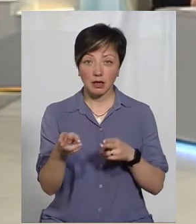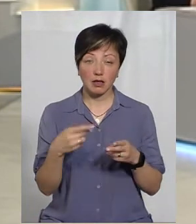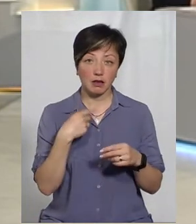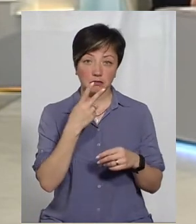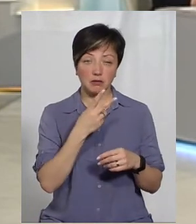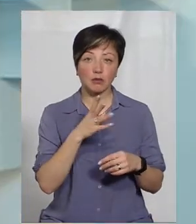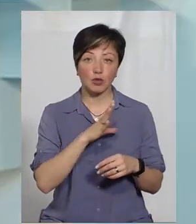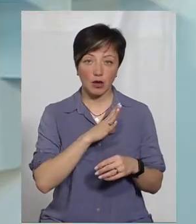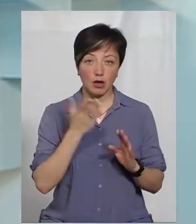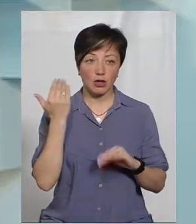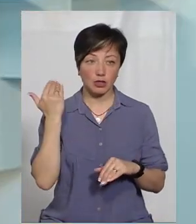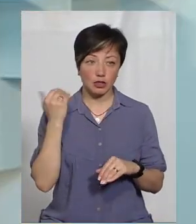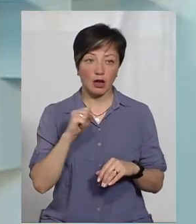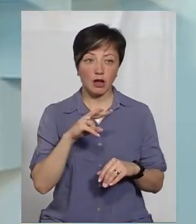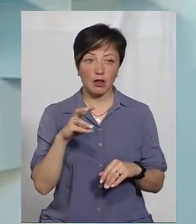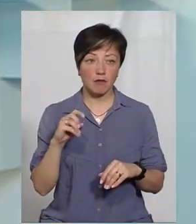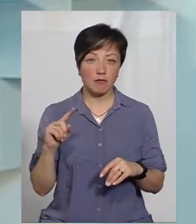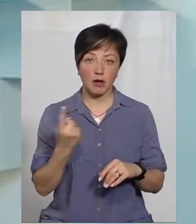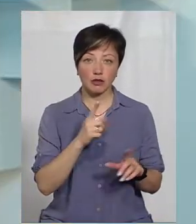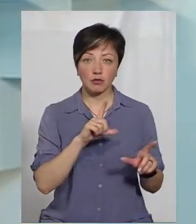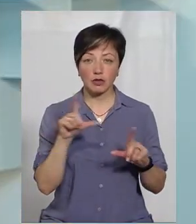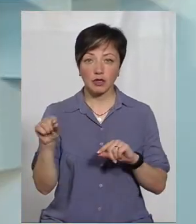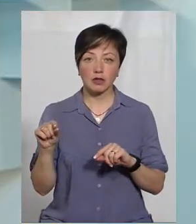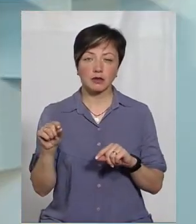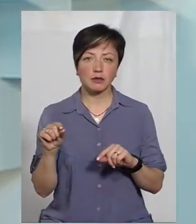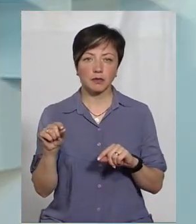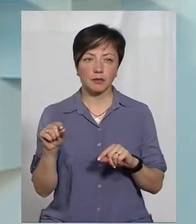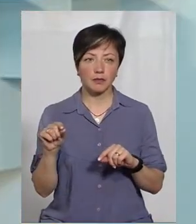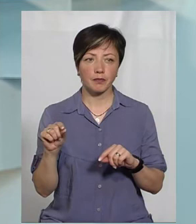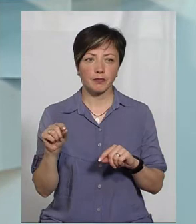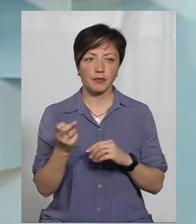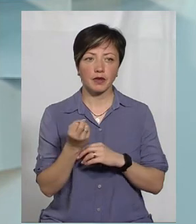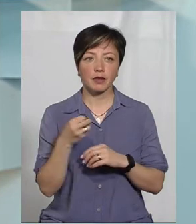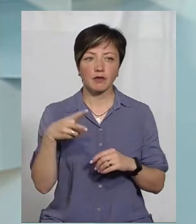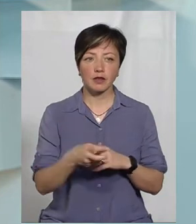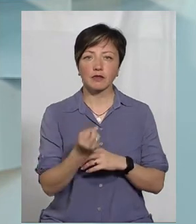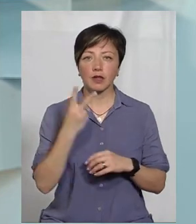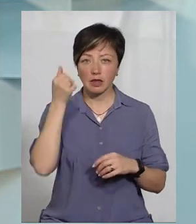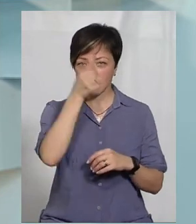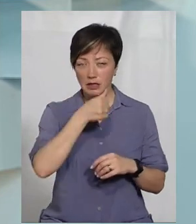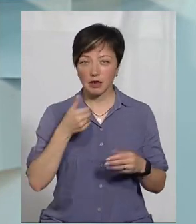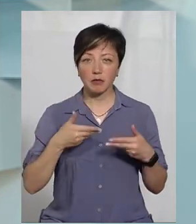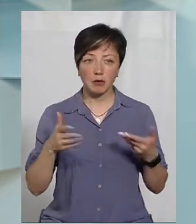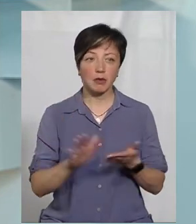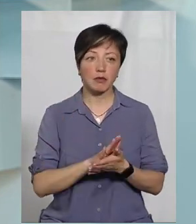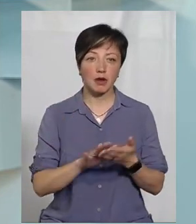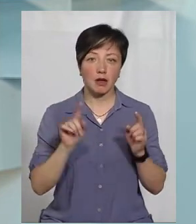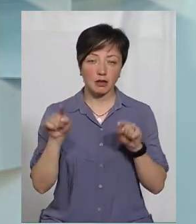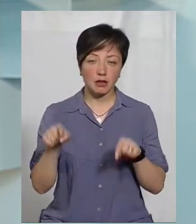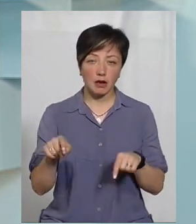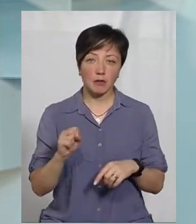я була раніше, але вперше туди, досить з цією метою, приїхала 12-й рік і ми прибирали там.